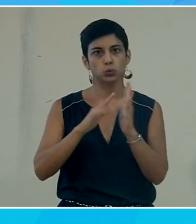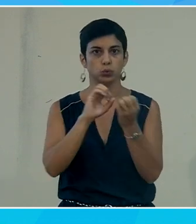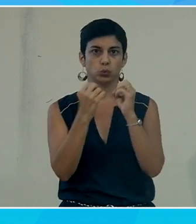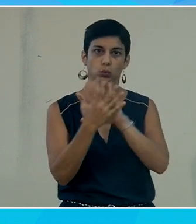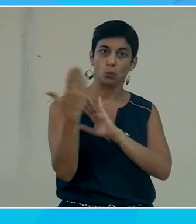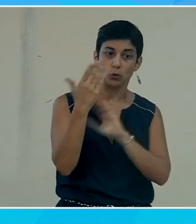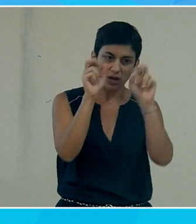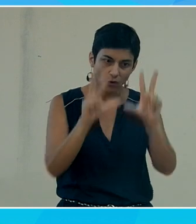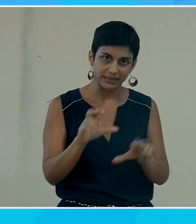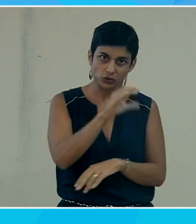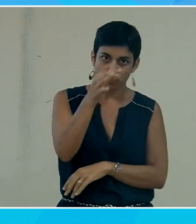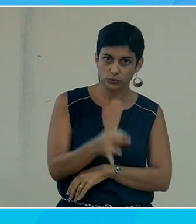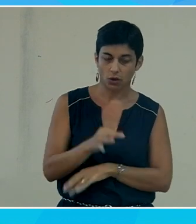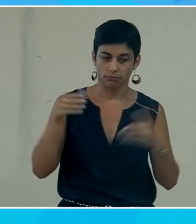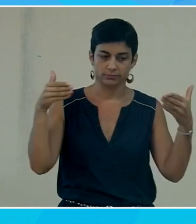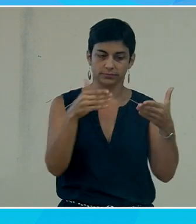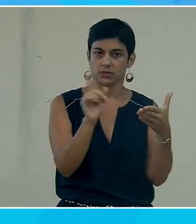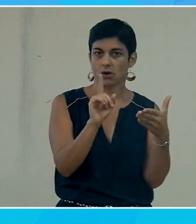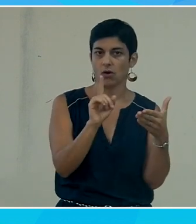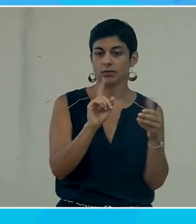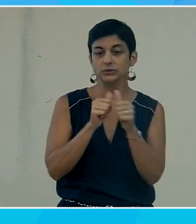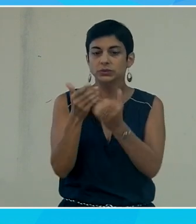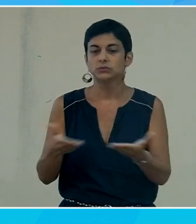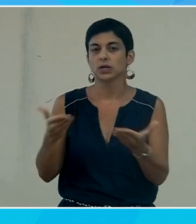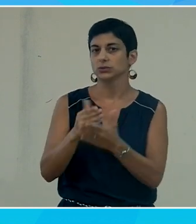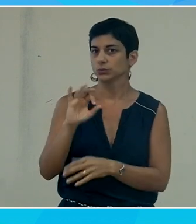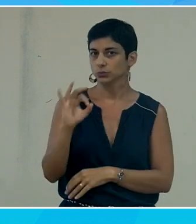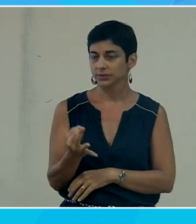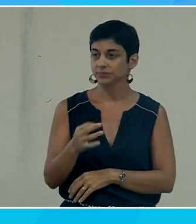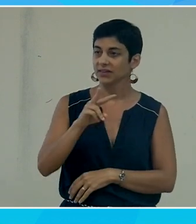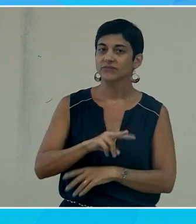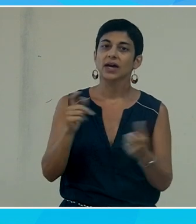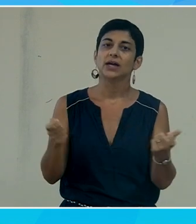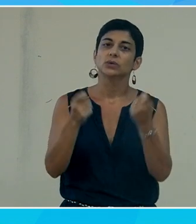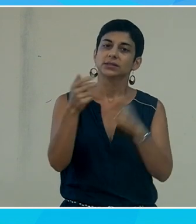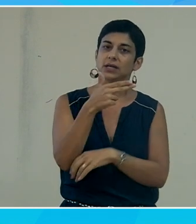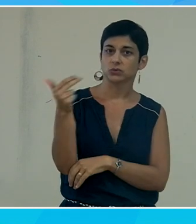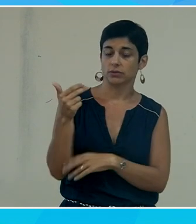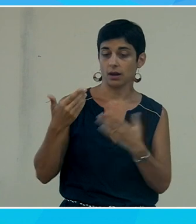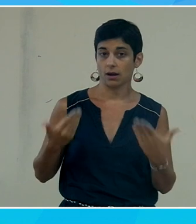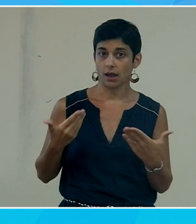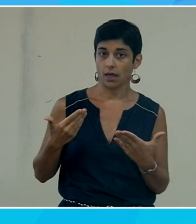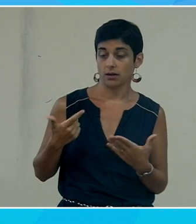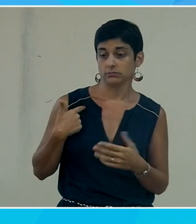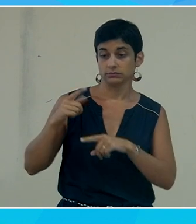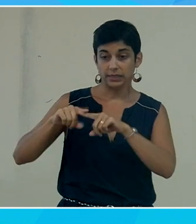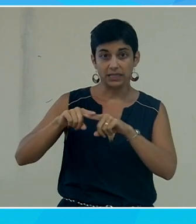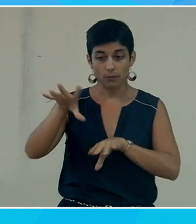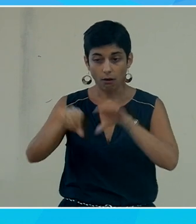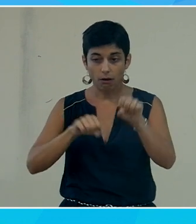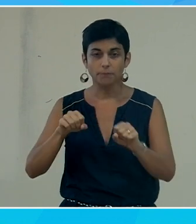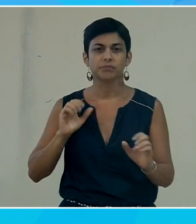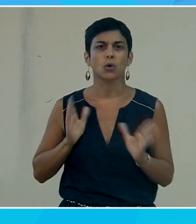ça veut dire que dans certains cas dans certains usages on a besoin de ça alors l'éducation nationale est en train par exemple de s'équiper massivement de robots de